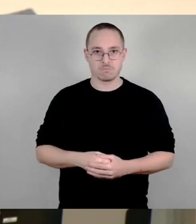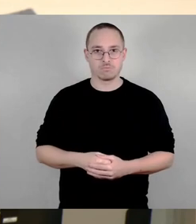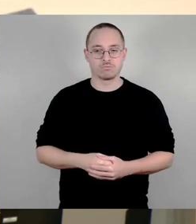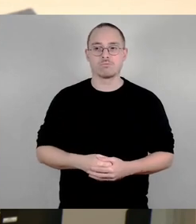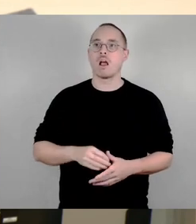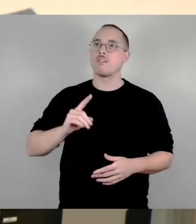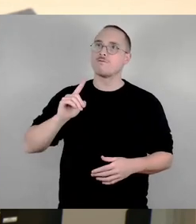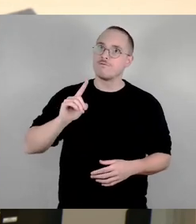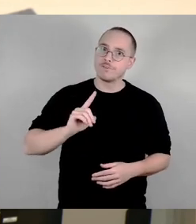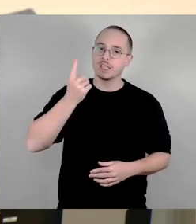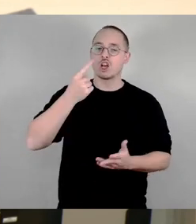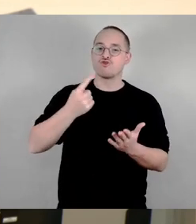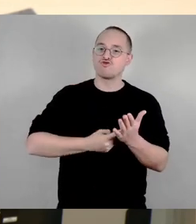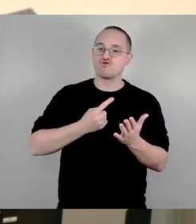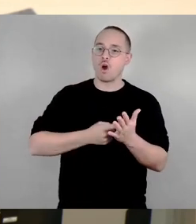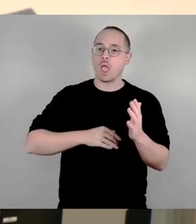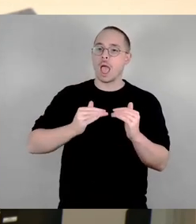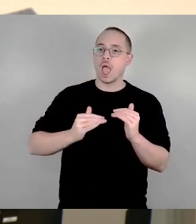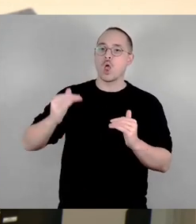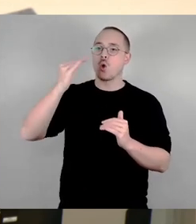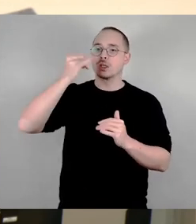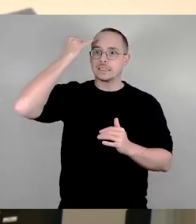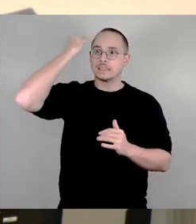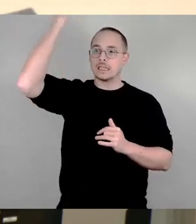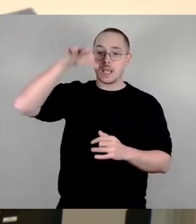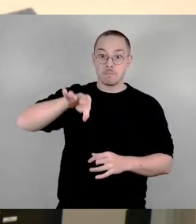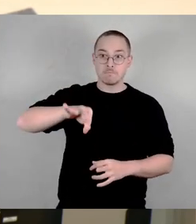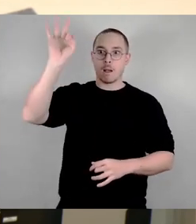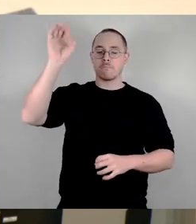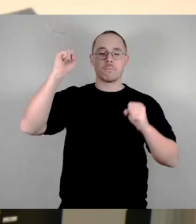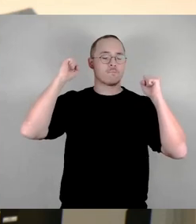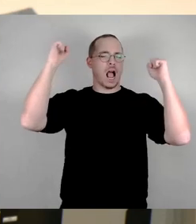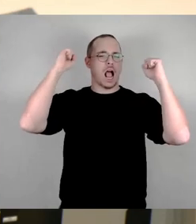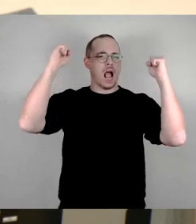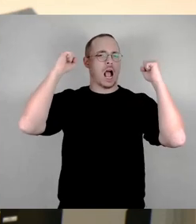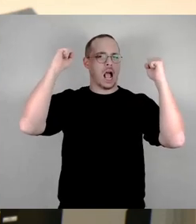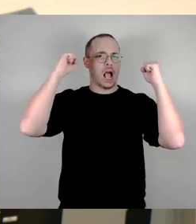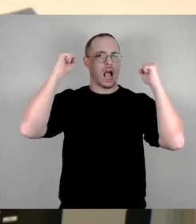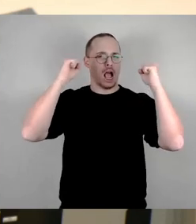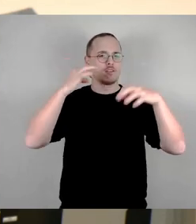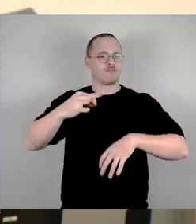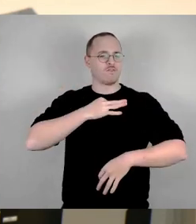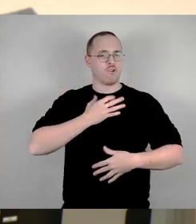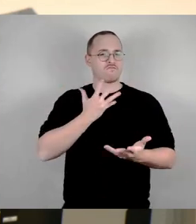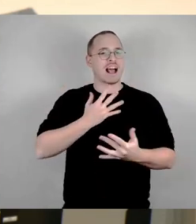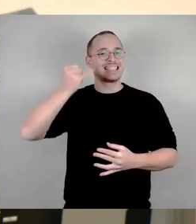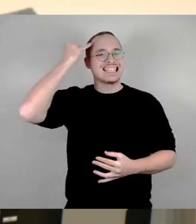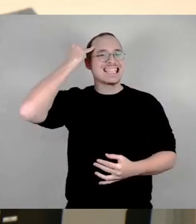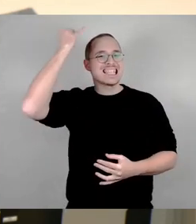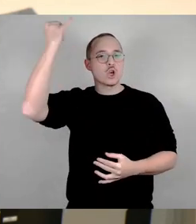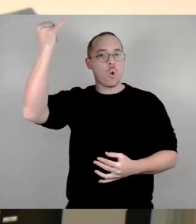Steuererhöhungsidee gefunden hätten für unsere ideologischen Projekte.